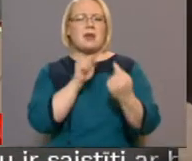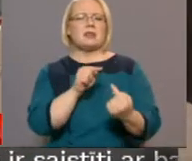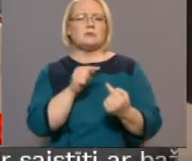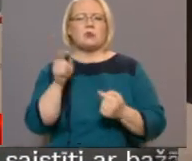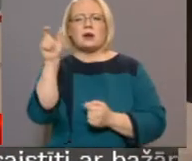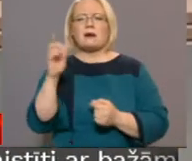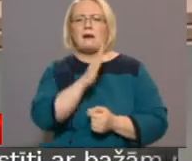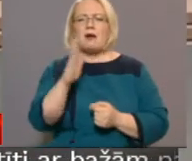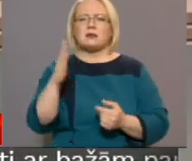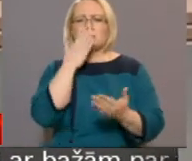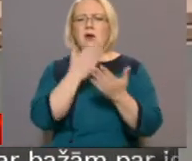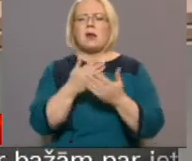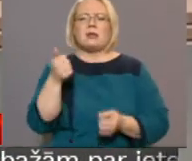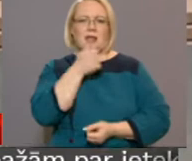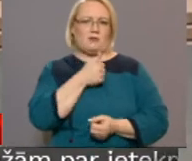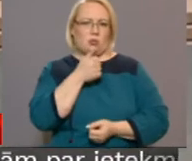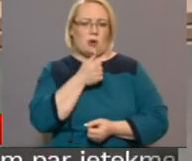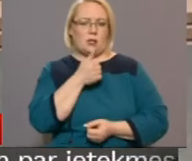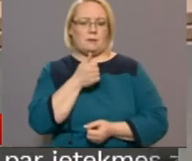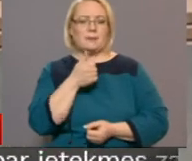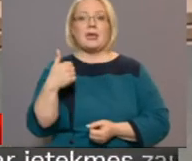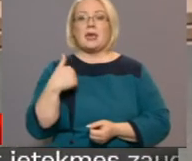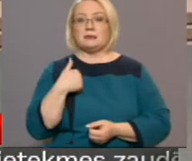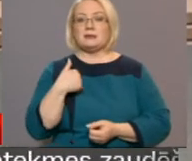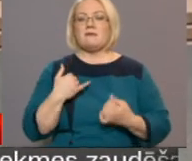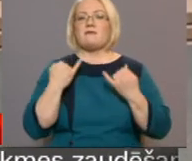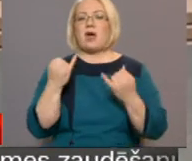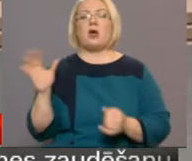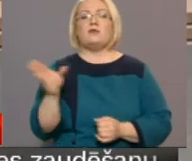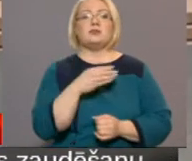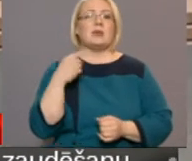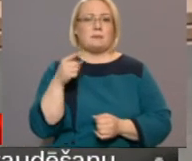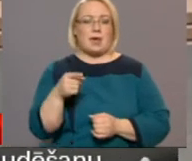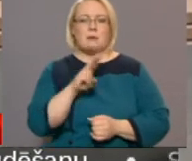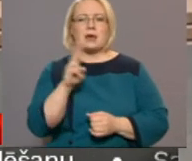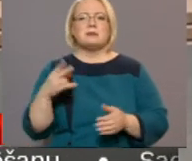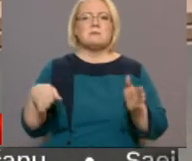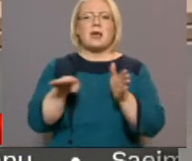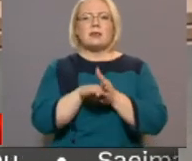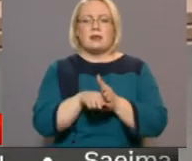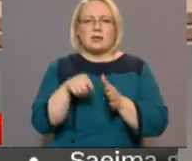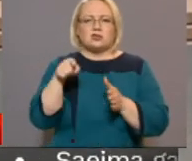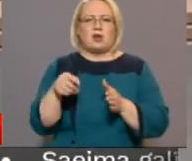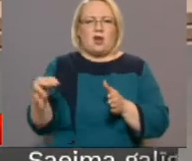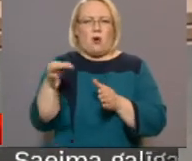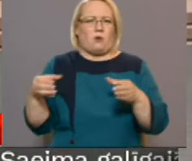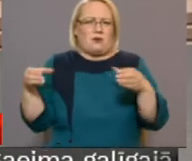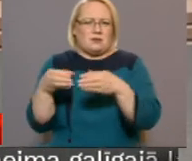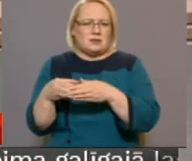individuāli. Es vēlu visiem tiem, kuri piedalījās pretestības kustībā. Es vēlreiz atkārtoju,